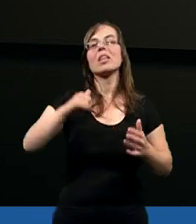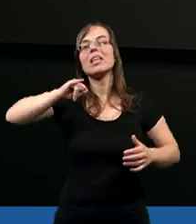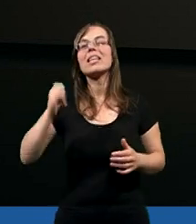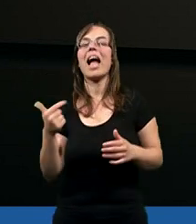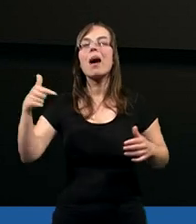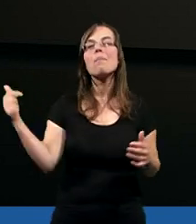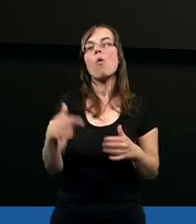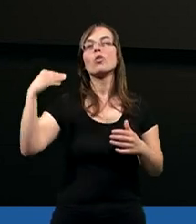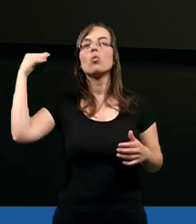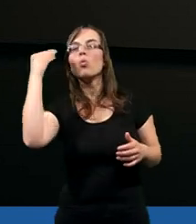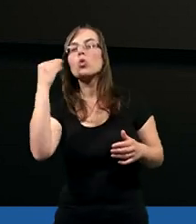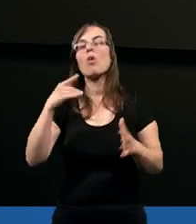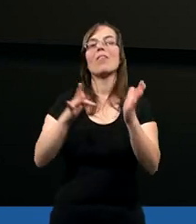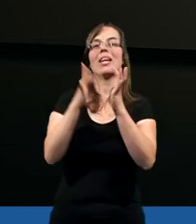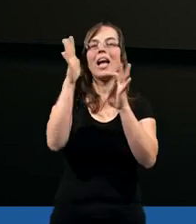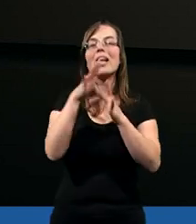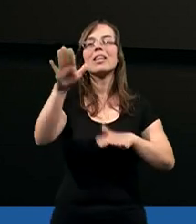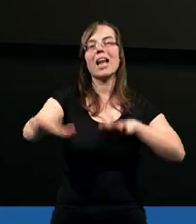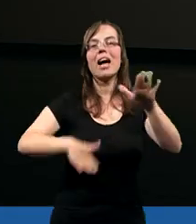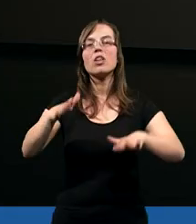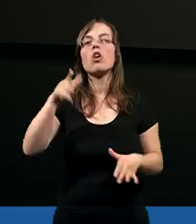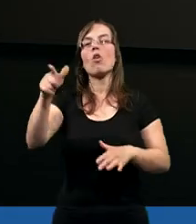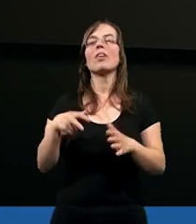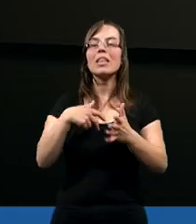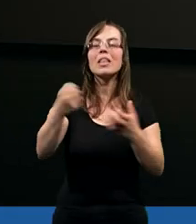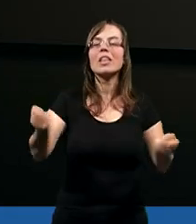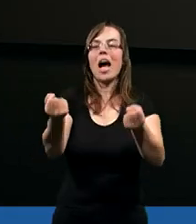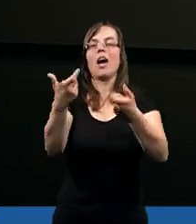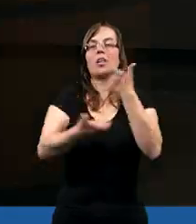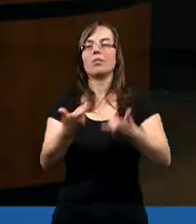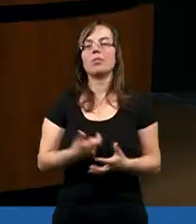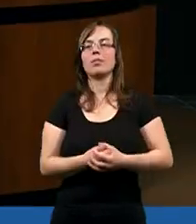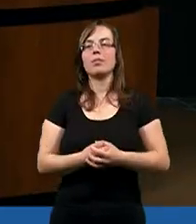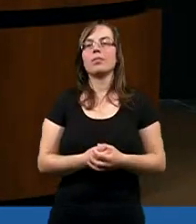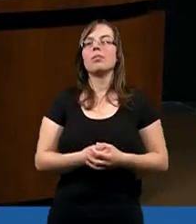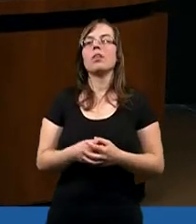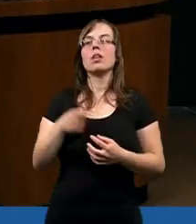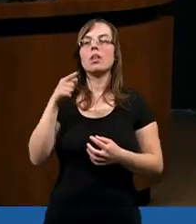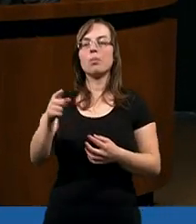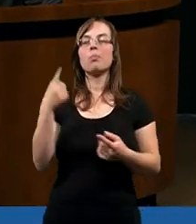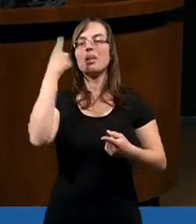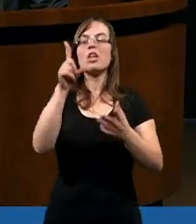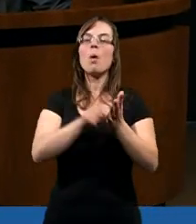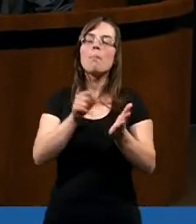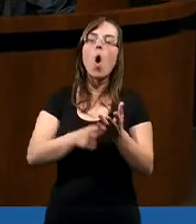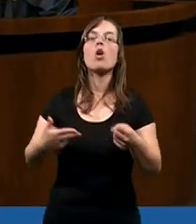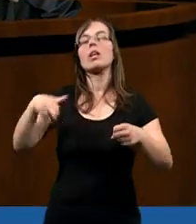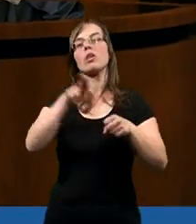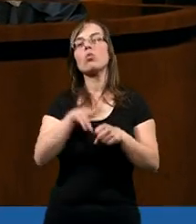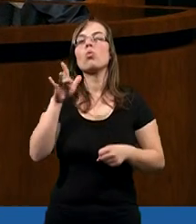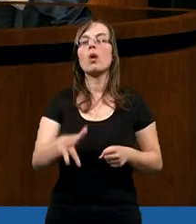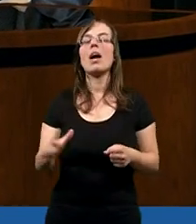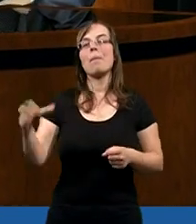uczniowie, naśladowcy Pana Jezusa żyć? Myślę, że Piotr, który